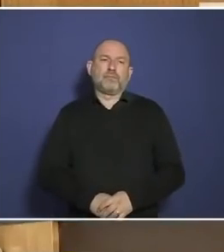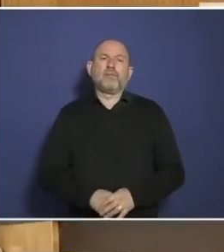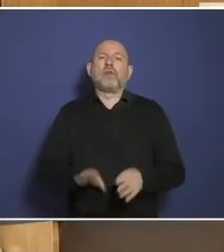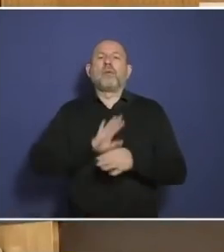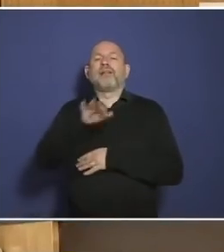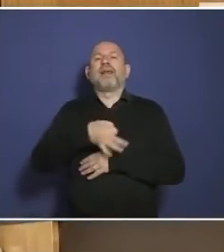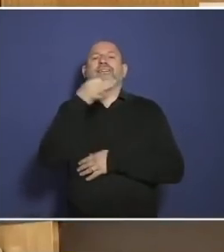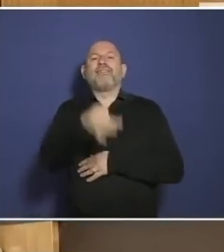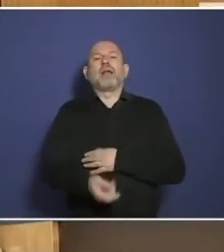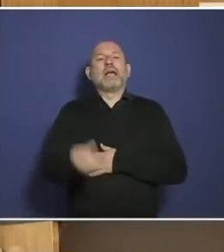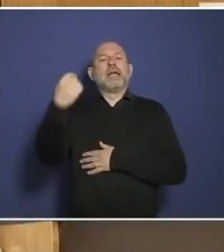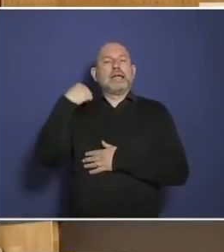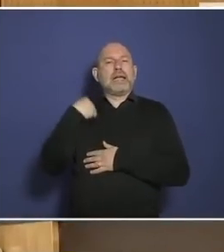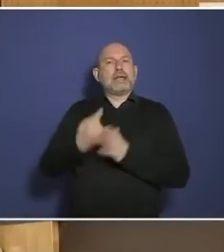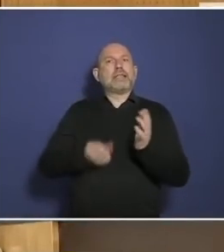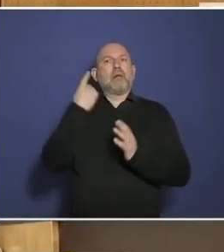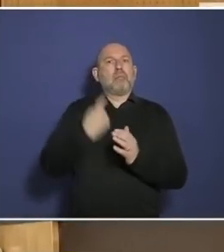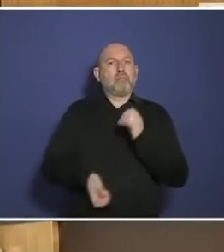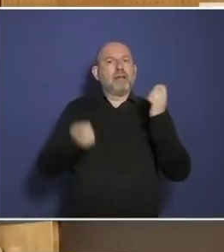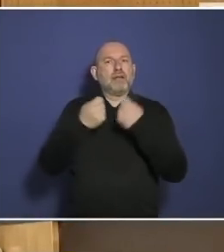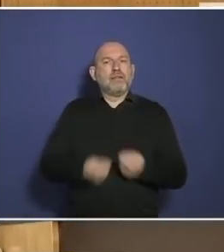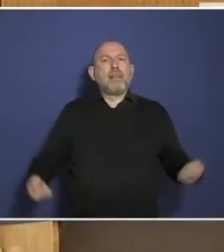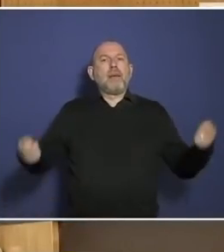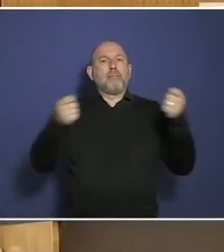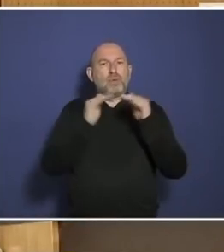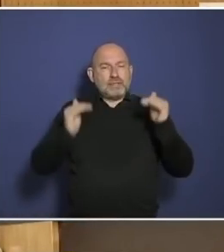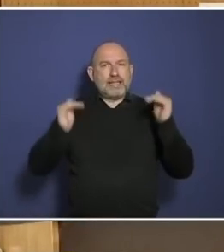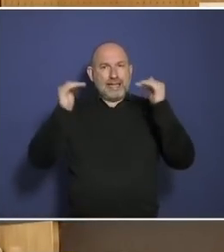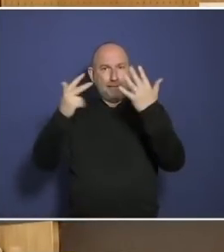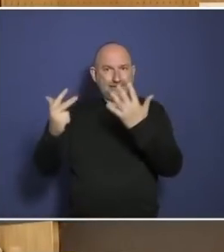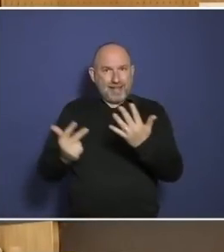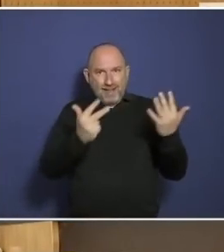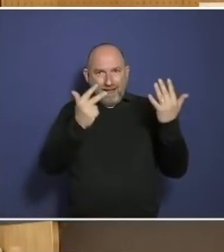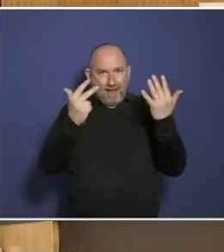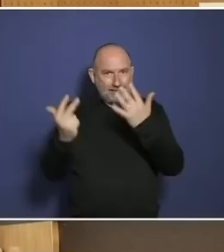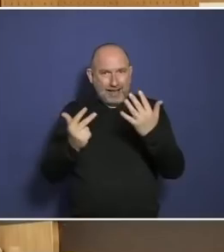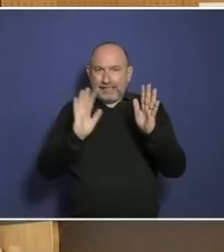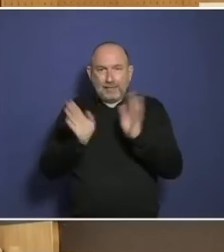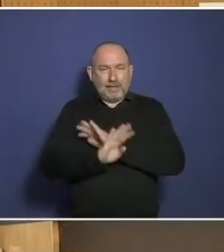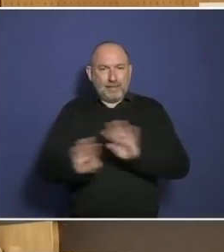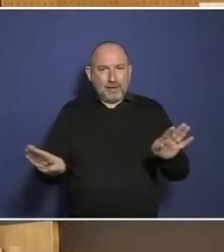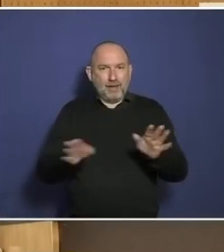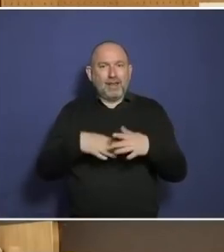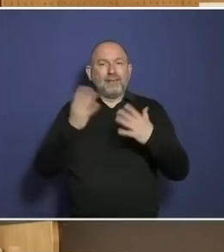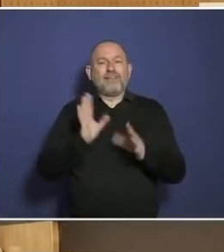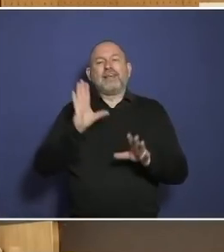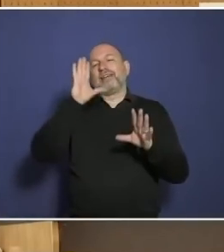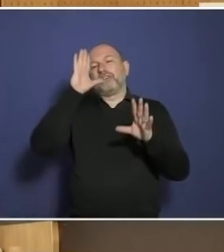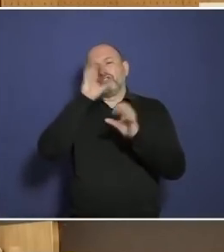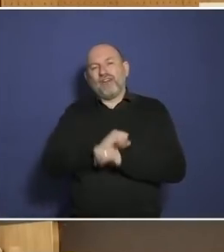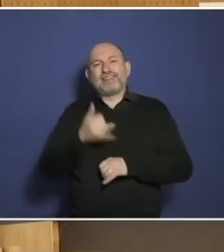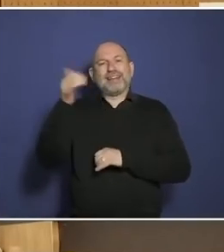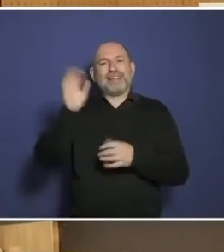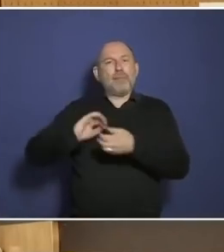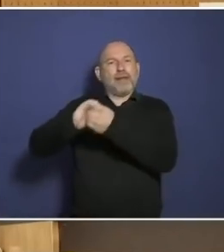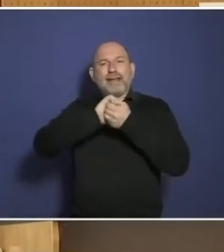ausgehebelt worden durch etwas, was es auf Bundesebene eigentlich seit acht Jahren nicht mehr gibt, nämlich eine faktische schwarz-gelbe Koalition mit anderen